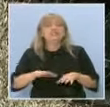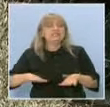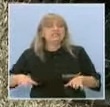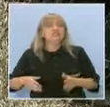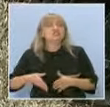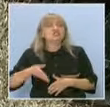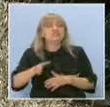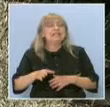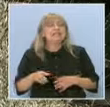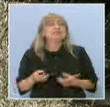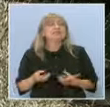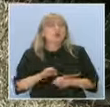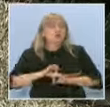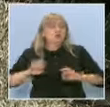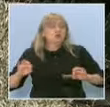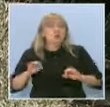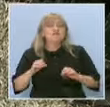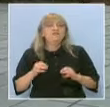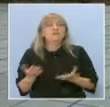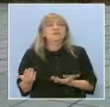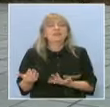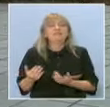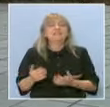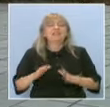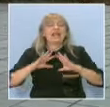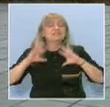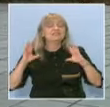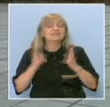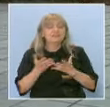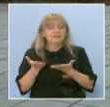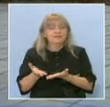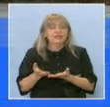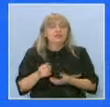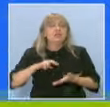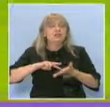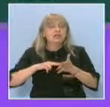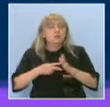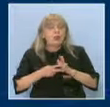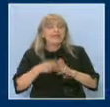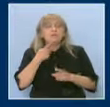свят и обсъди с гостите от Дордрехт възможностите за съвместна работа и върху проекти по Еразъм.